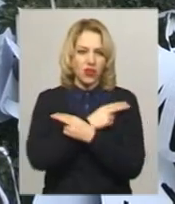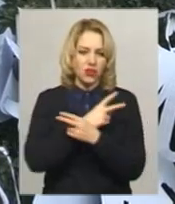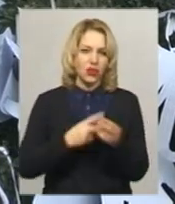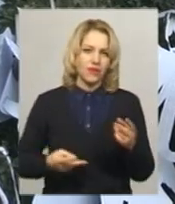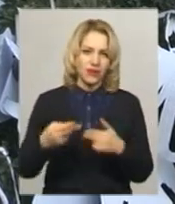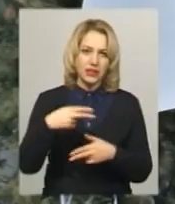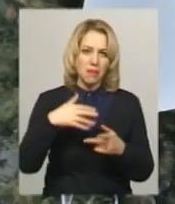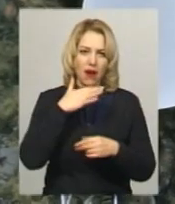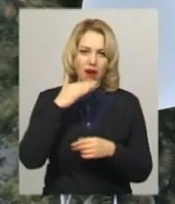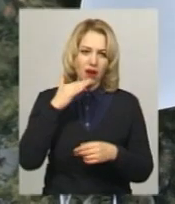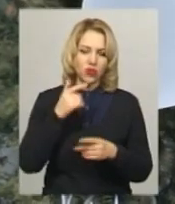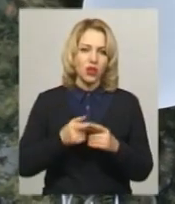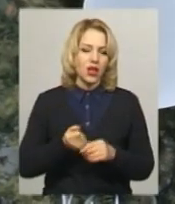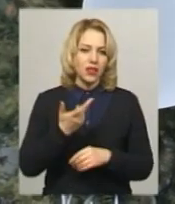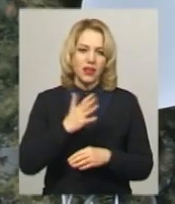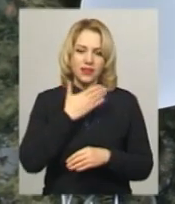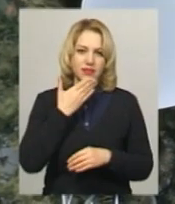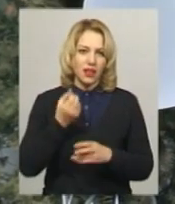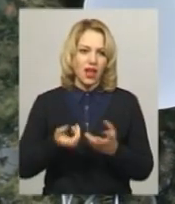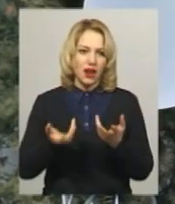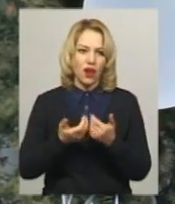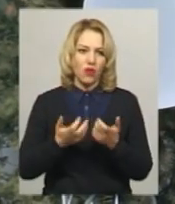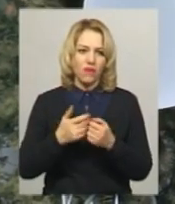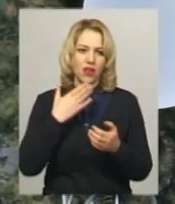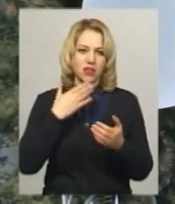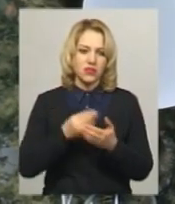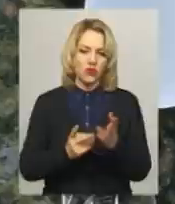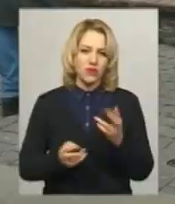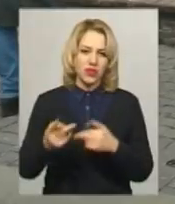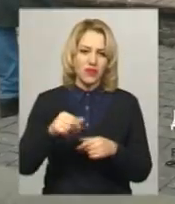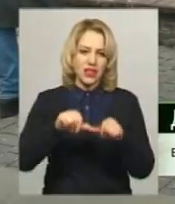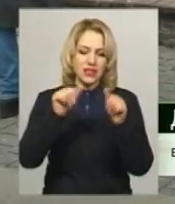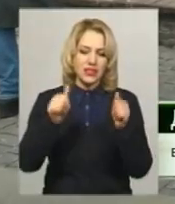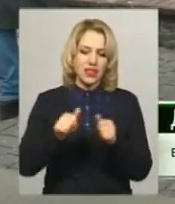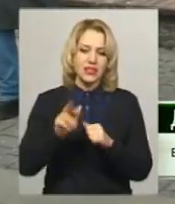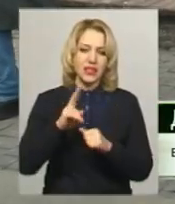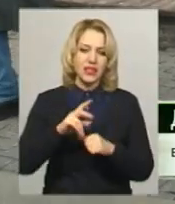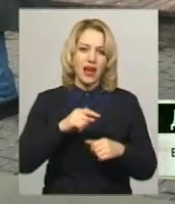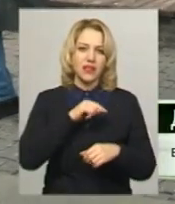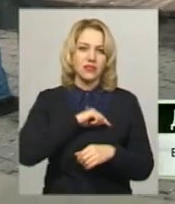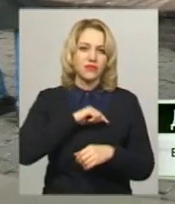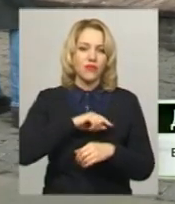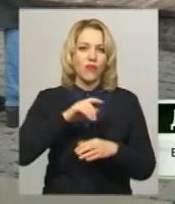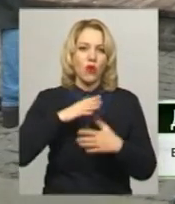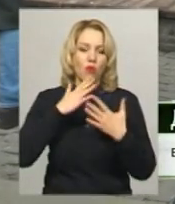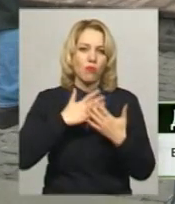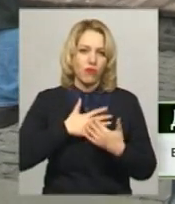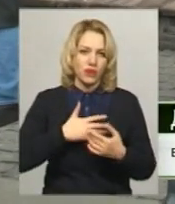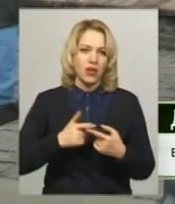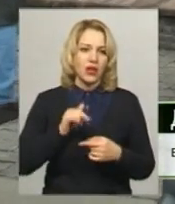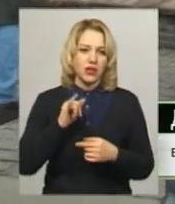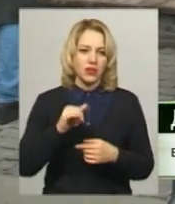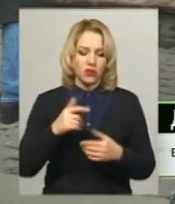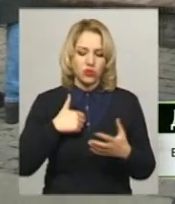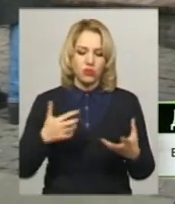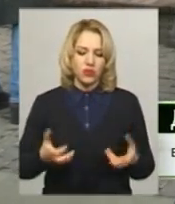багато. Їх кількість не рахувала. Каже, на своїх янголах витинала серце як символ любові. Ми хочемо підтримати родичів